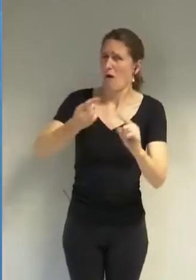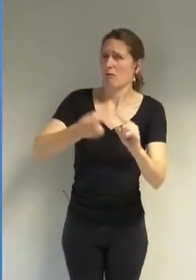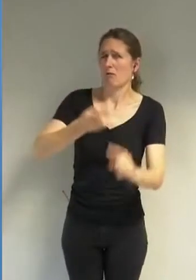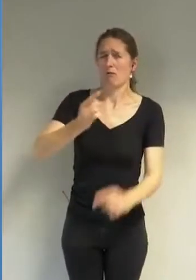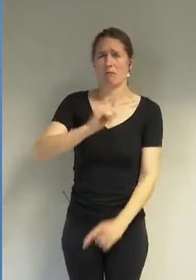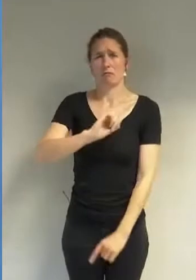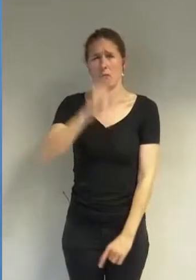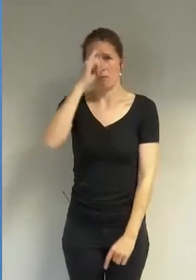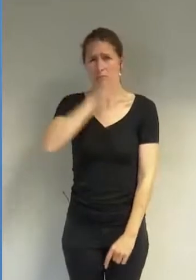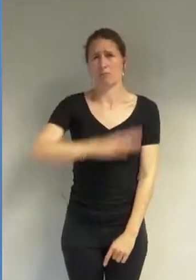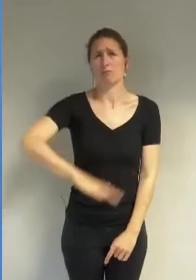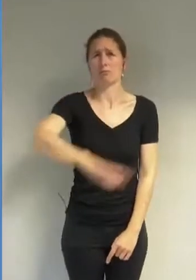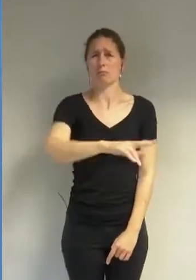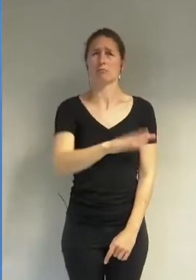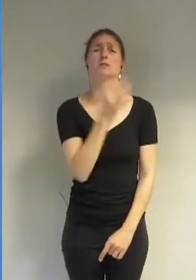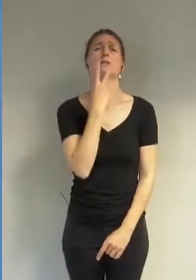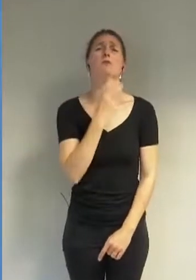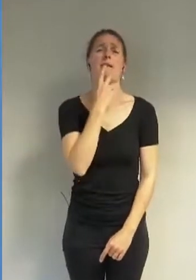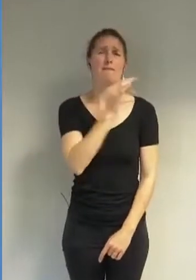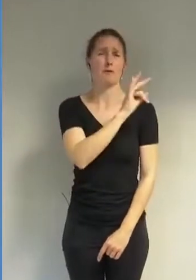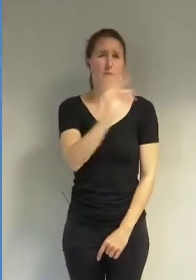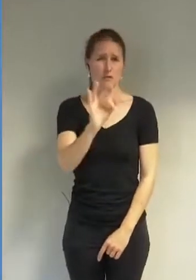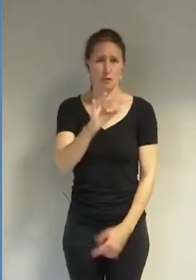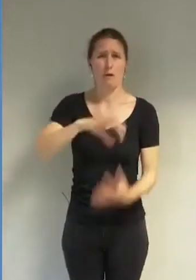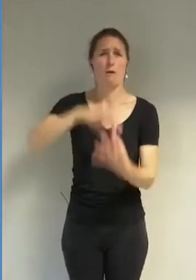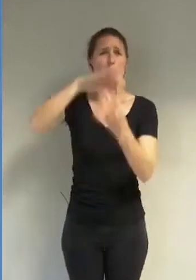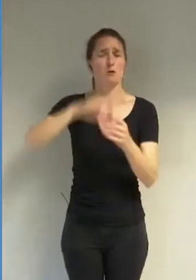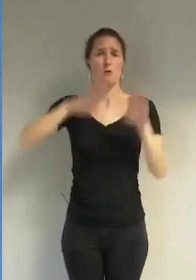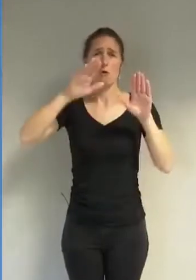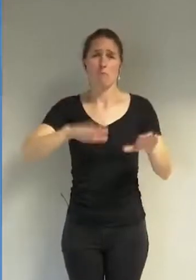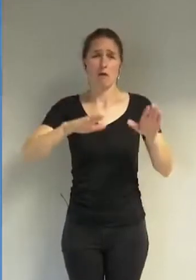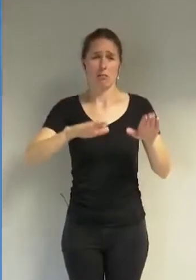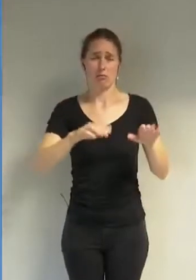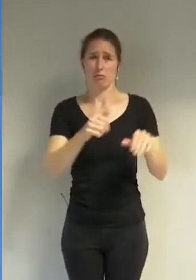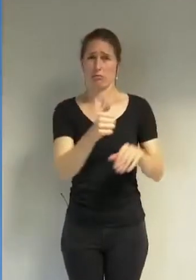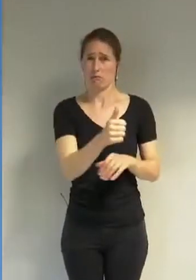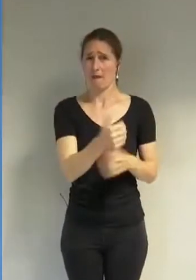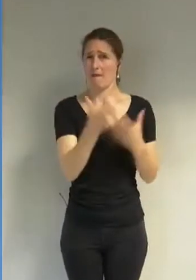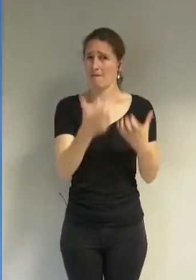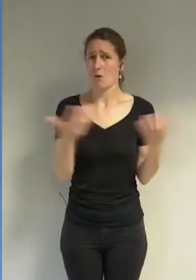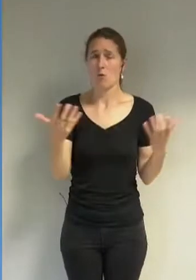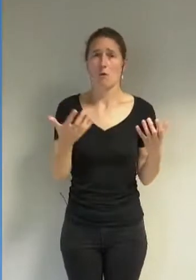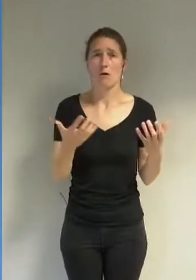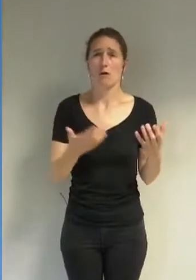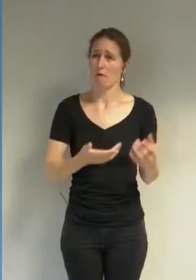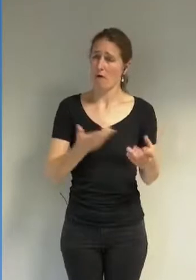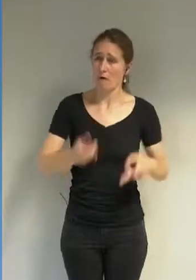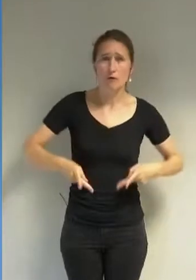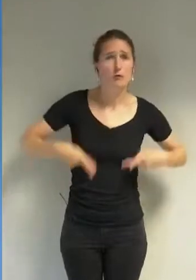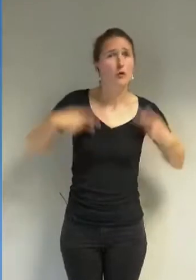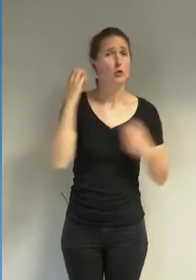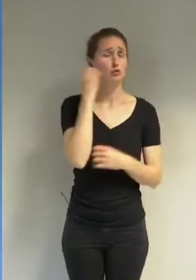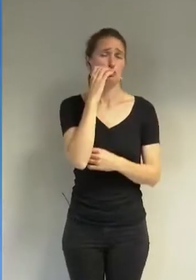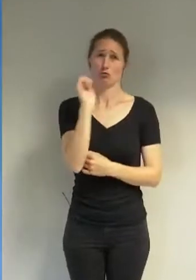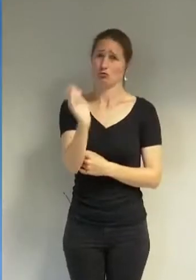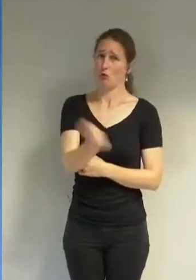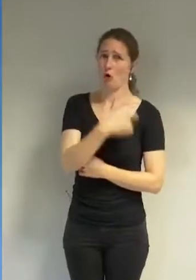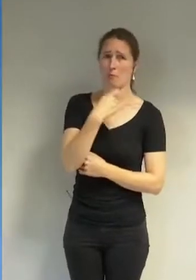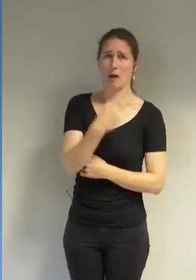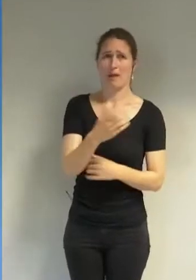musulmane qui aspirent à vivre en société sans qu les ramène à des sujets qui les stigmatisent.